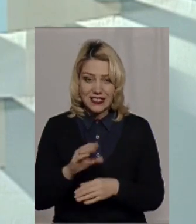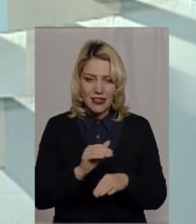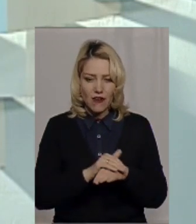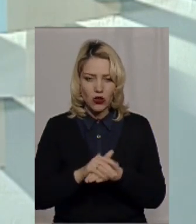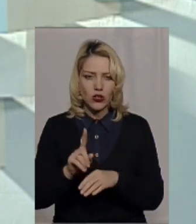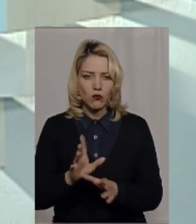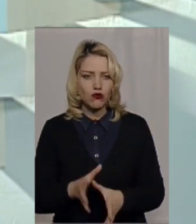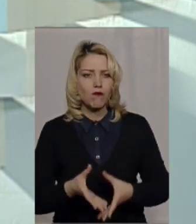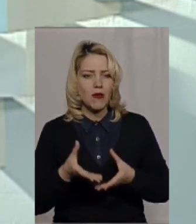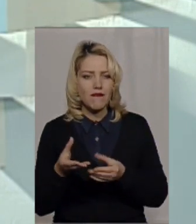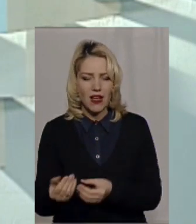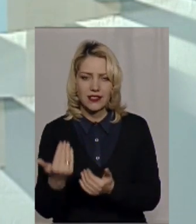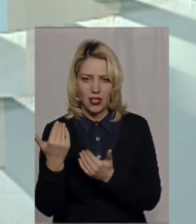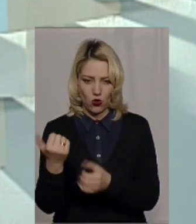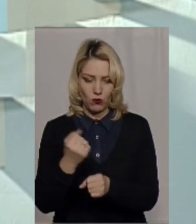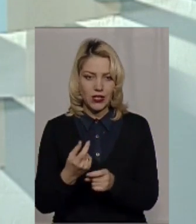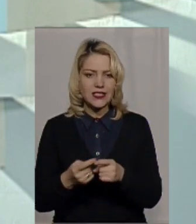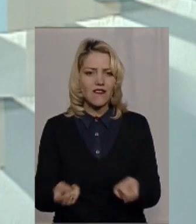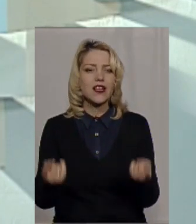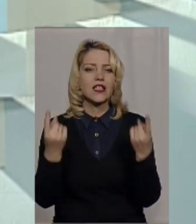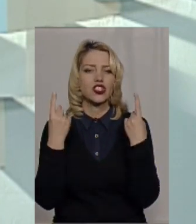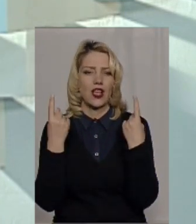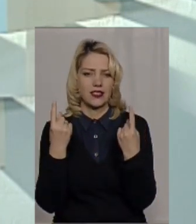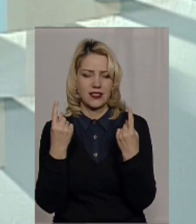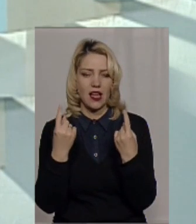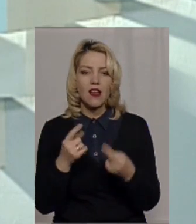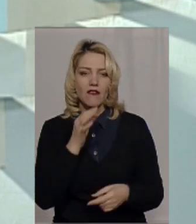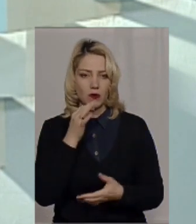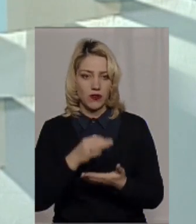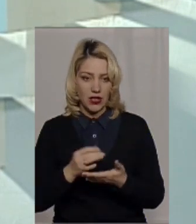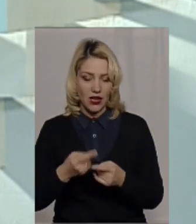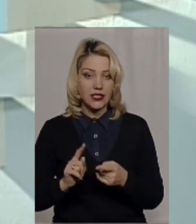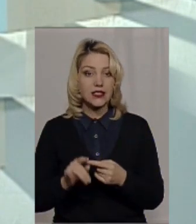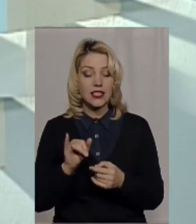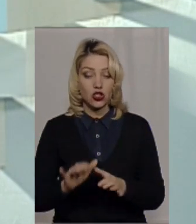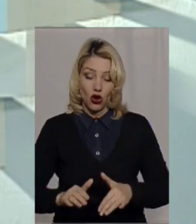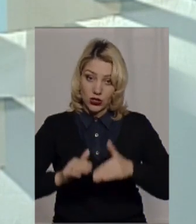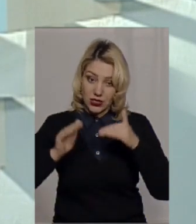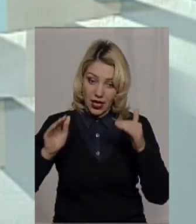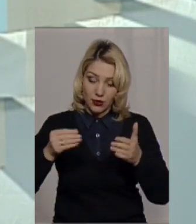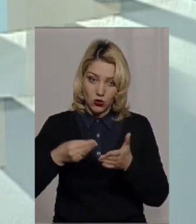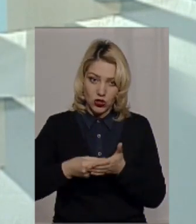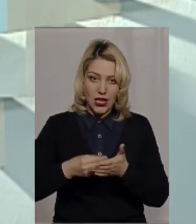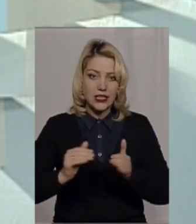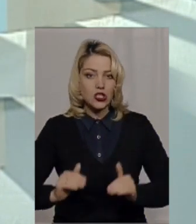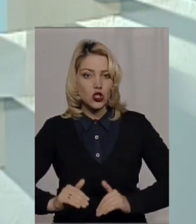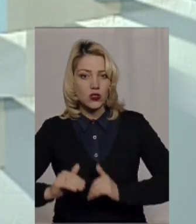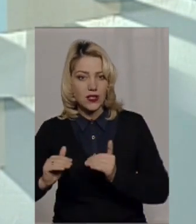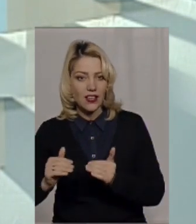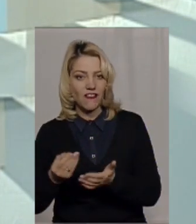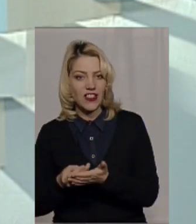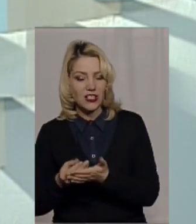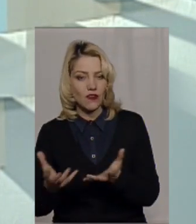впливати на його роботу. Тому це величезна відповідальність. Зростає бюджети, зростає фінансова підтримка, і